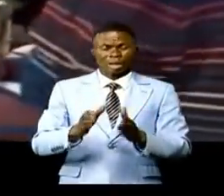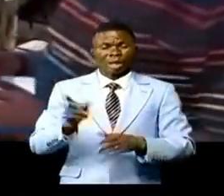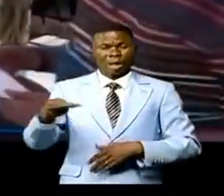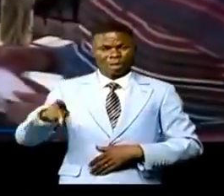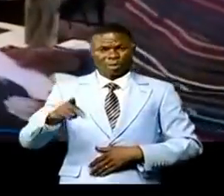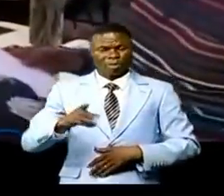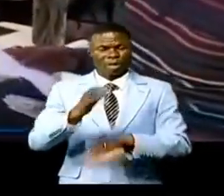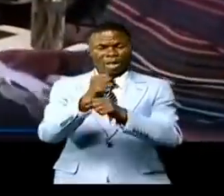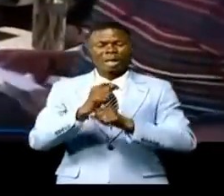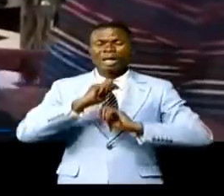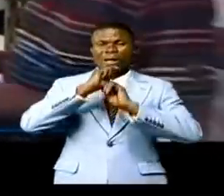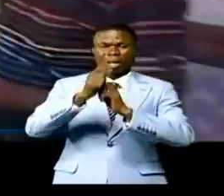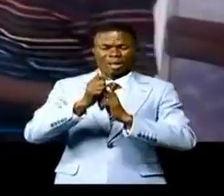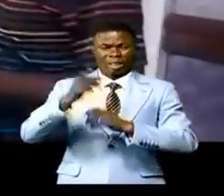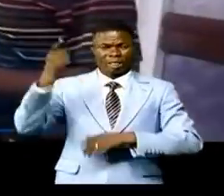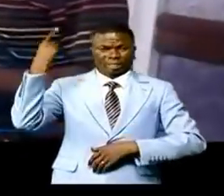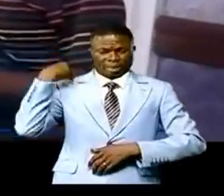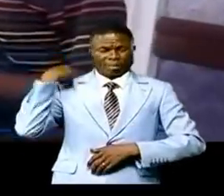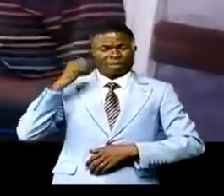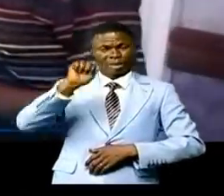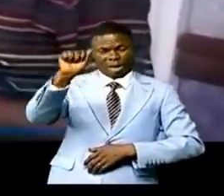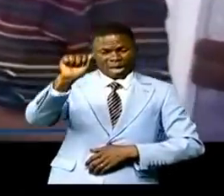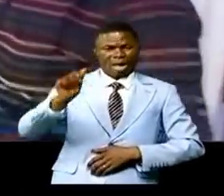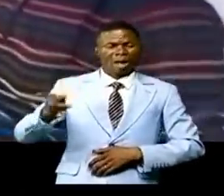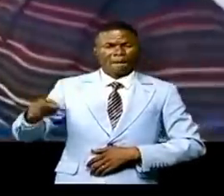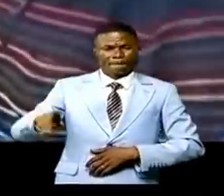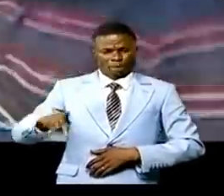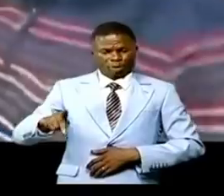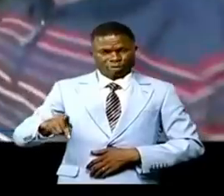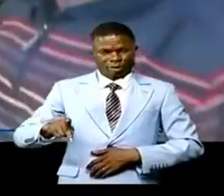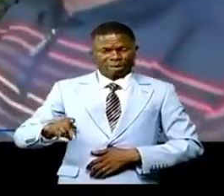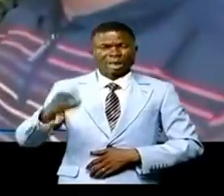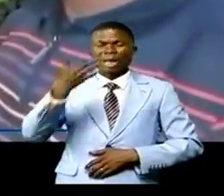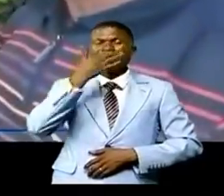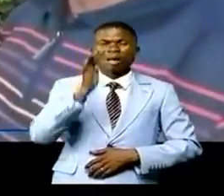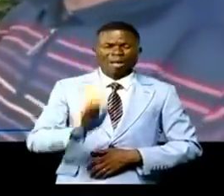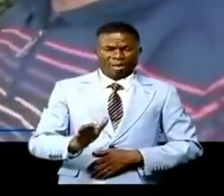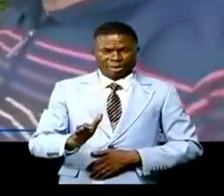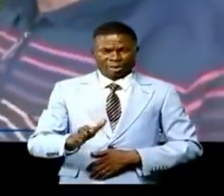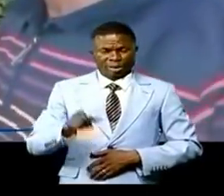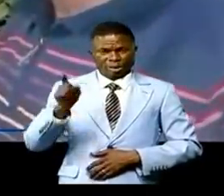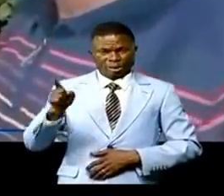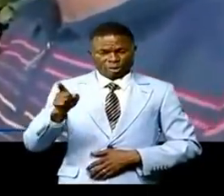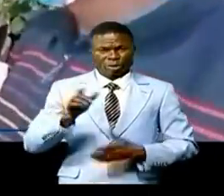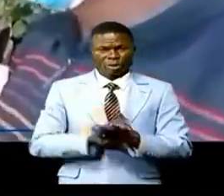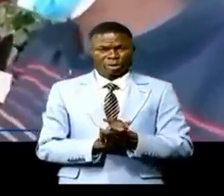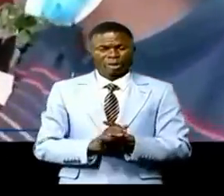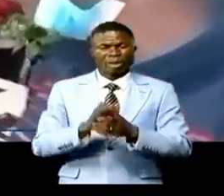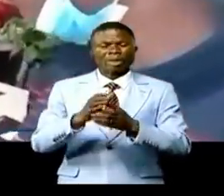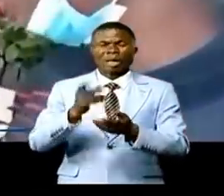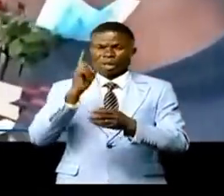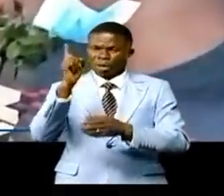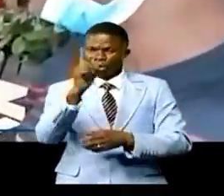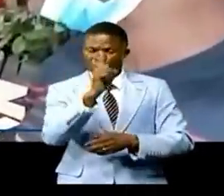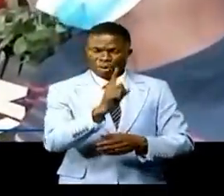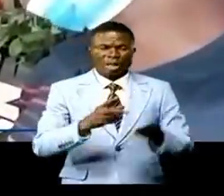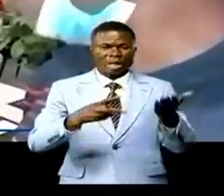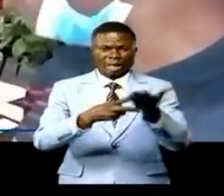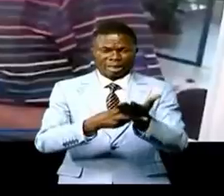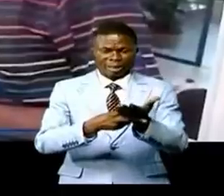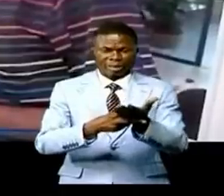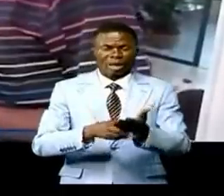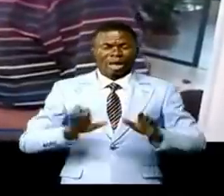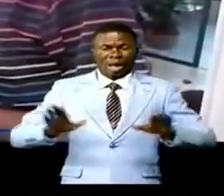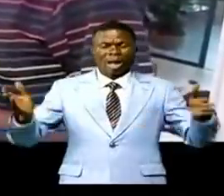générosité d'un des dignes fils de la Tchopo, notable de Kisangani, J.P. Kassoussoula. Ils ont eu chacun un billet d'avion retour